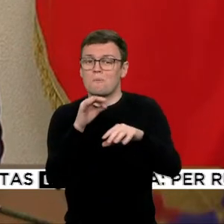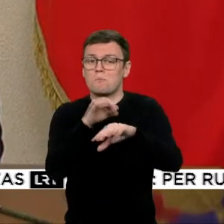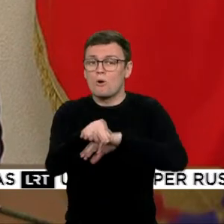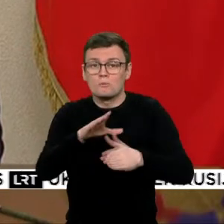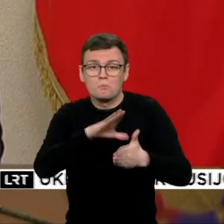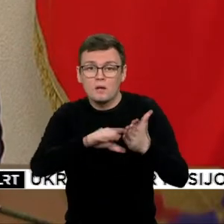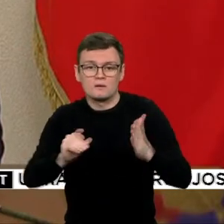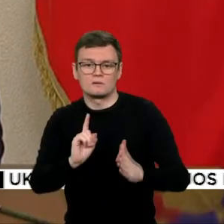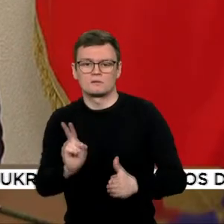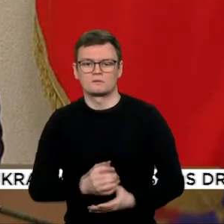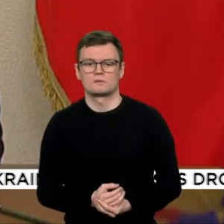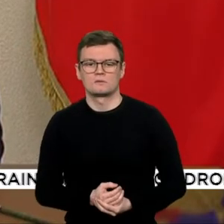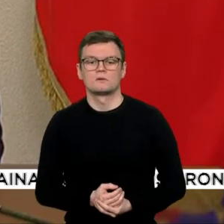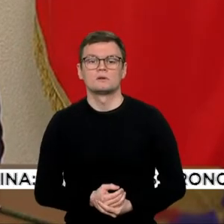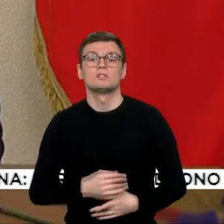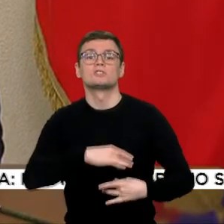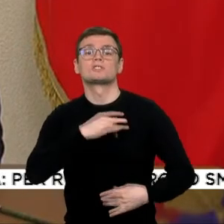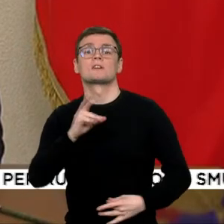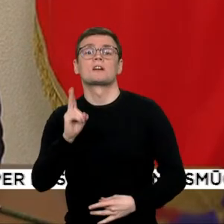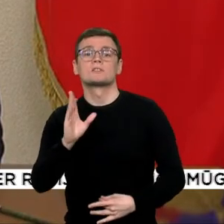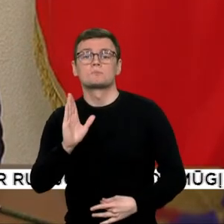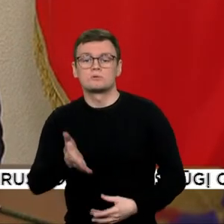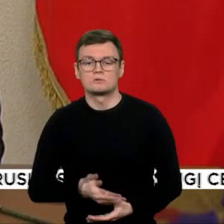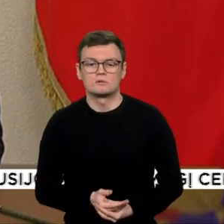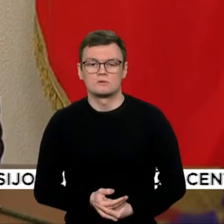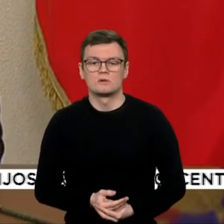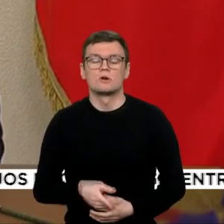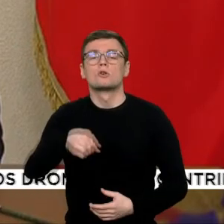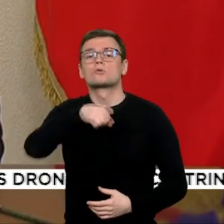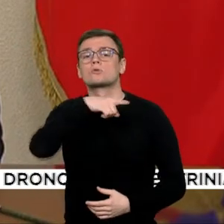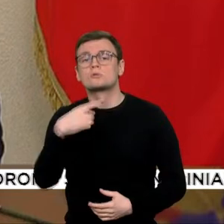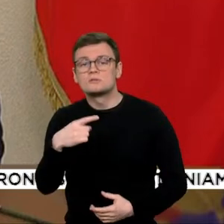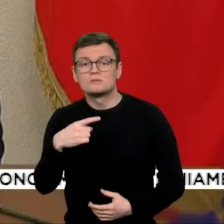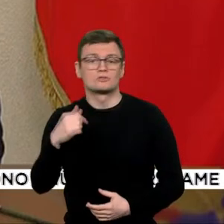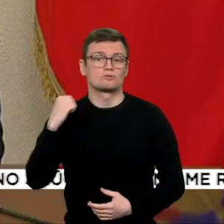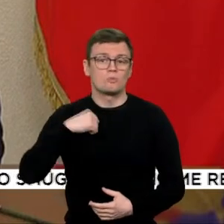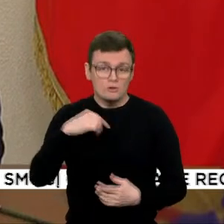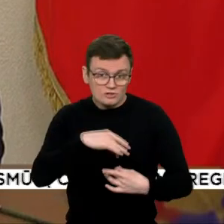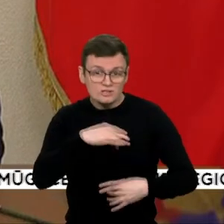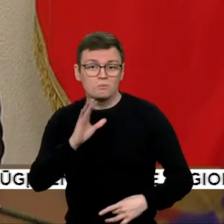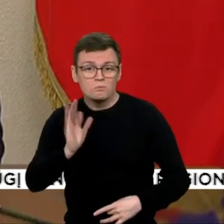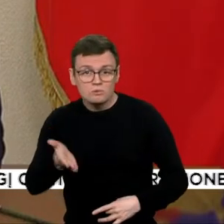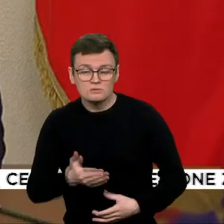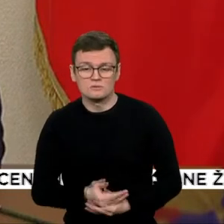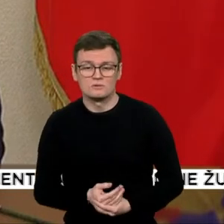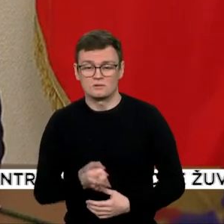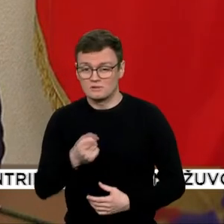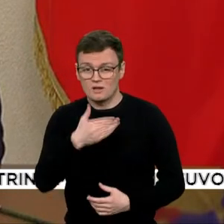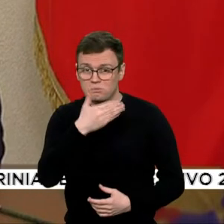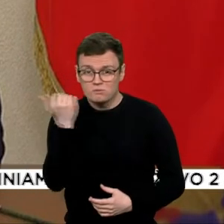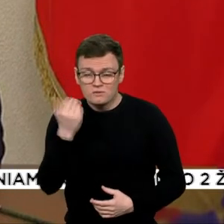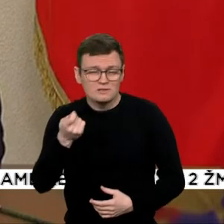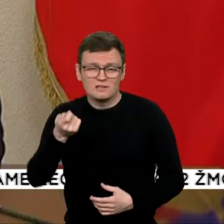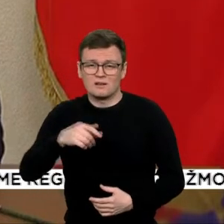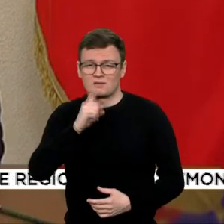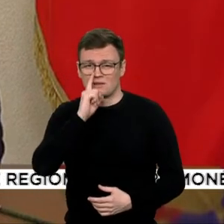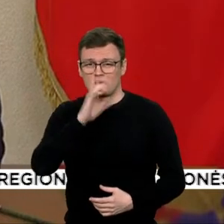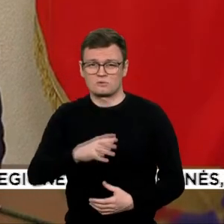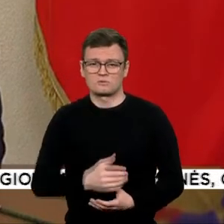Ką jie su mane įbūginti? Rusijos liaudi? Daugia tautė Rusijos liaudi? To nebuvo ir esu tikras niekada nebus.